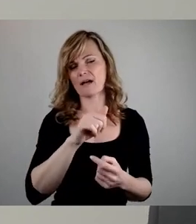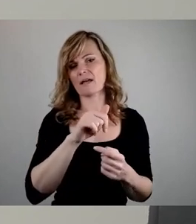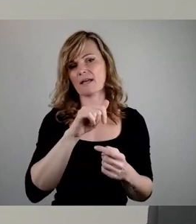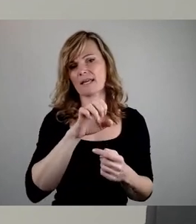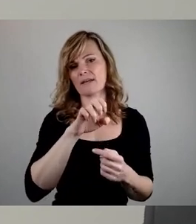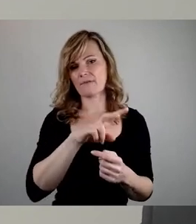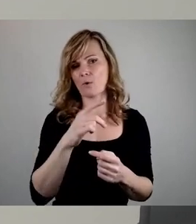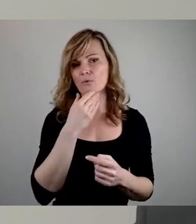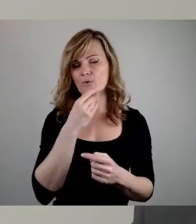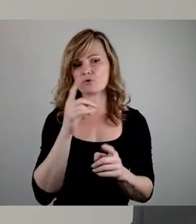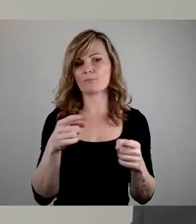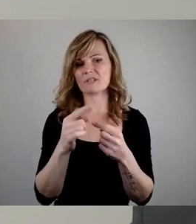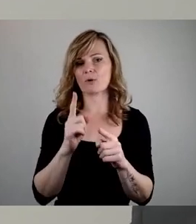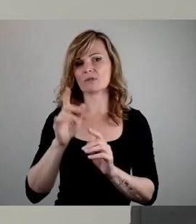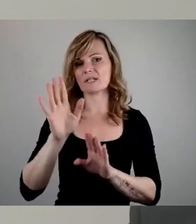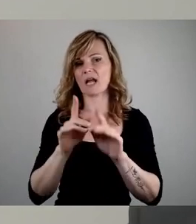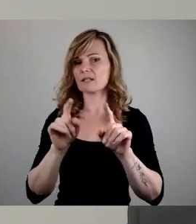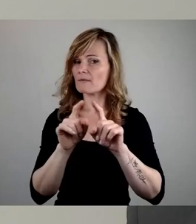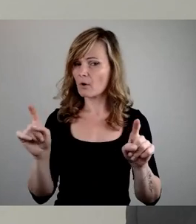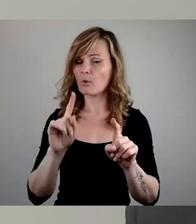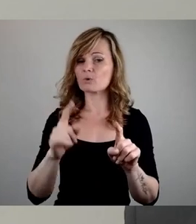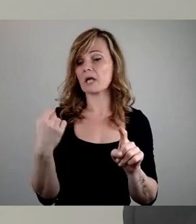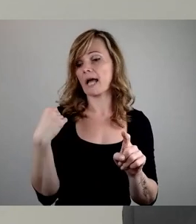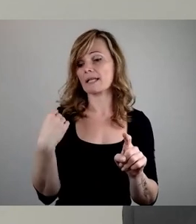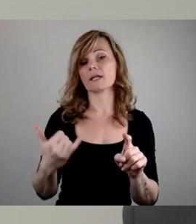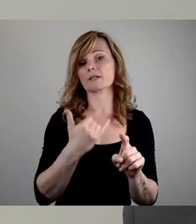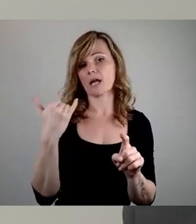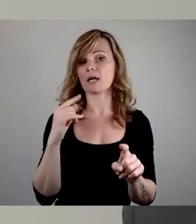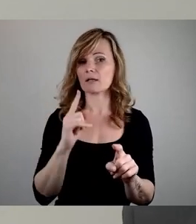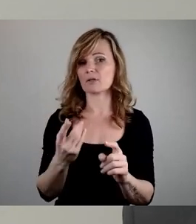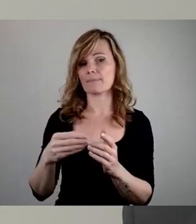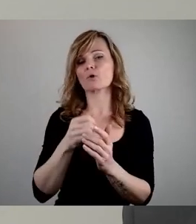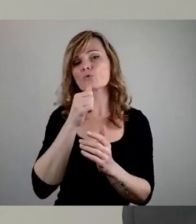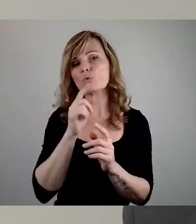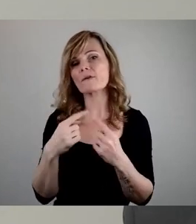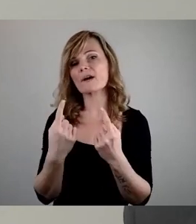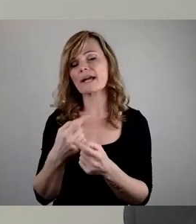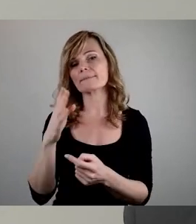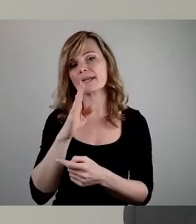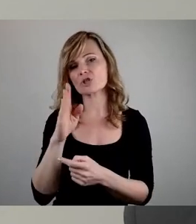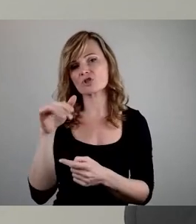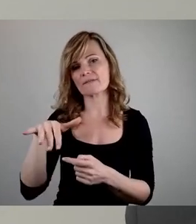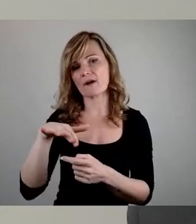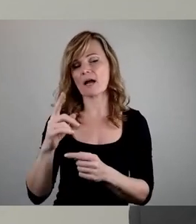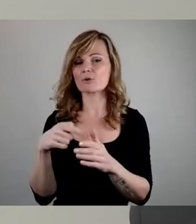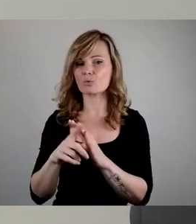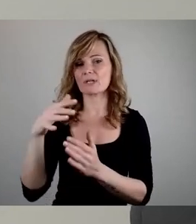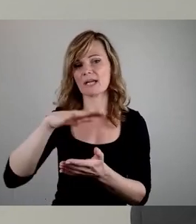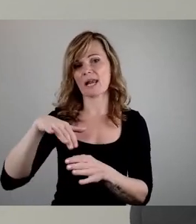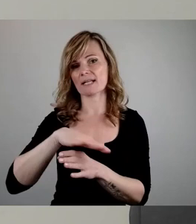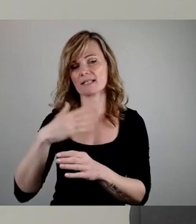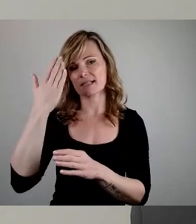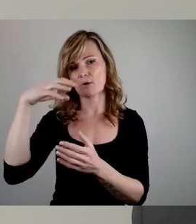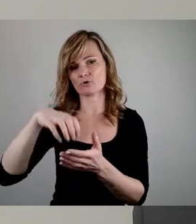seit wenigen Jahren auch der noch junge Verein Bechti-Schiva durch die Landeshauptstadt Dresden in der